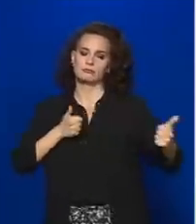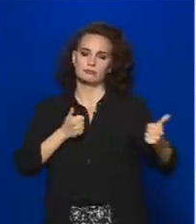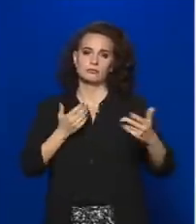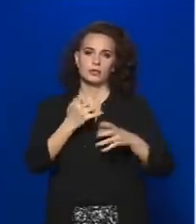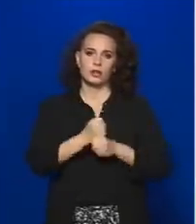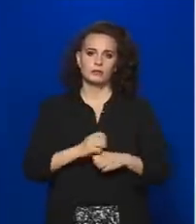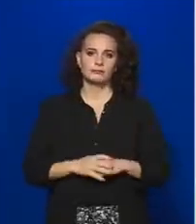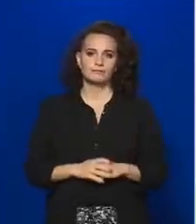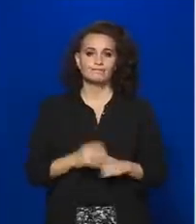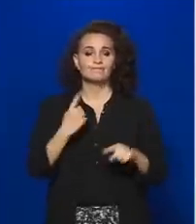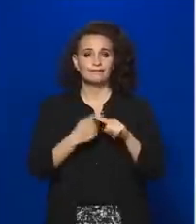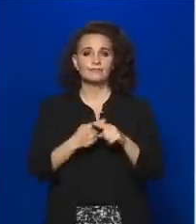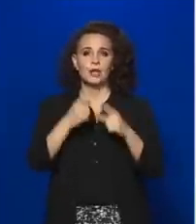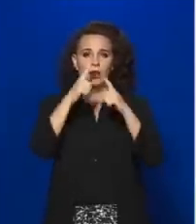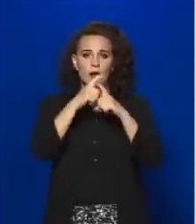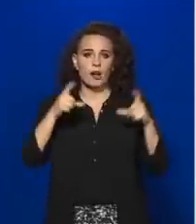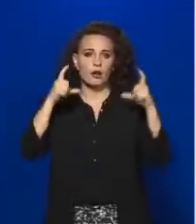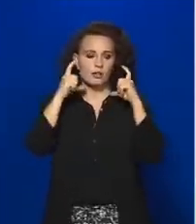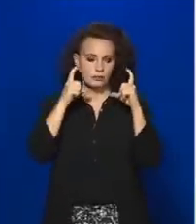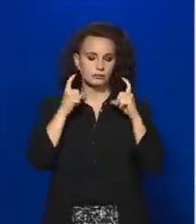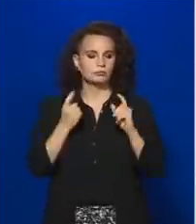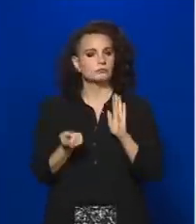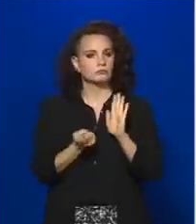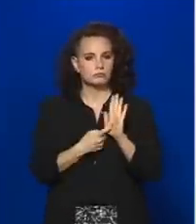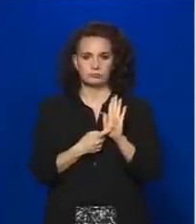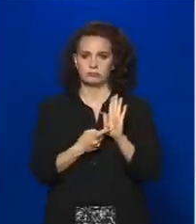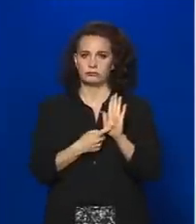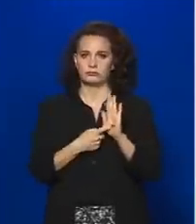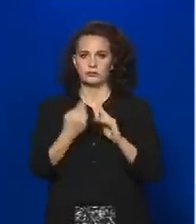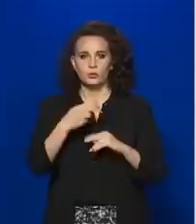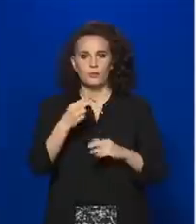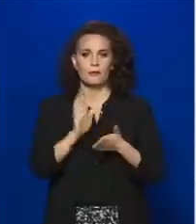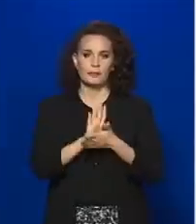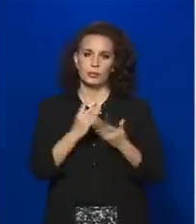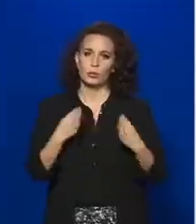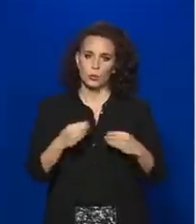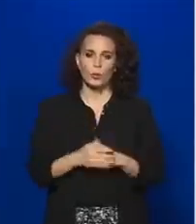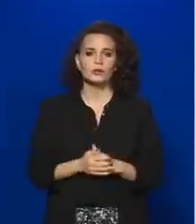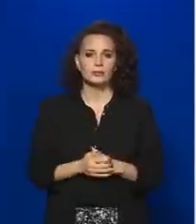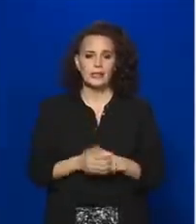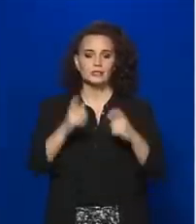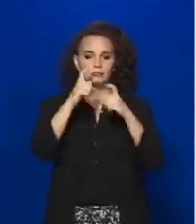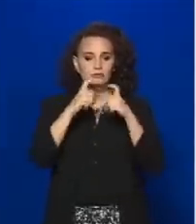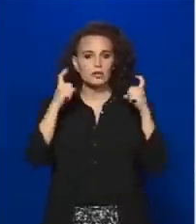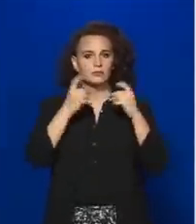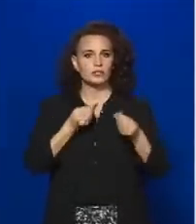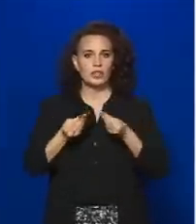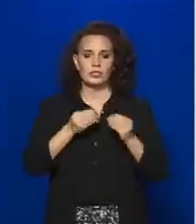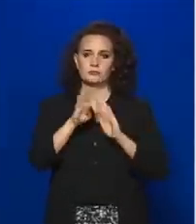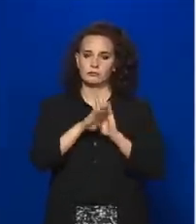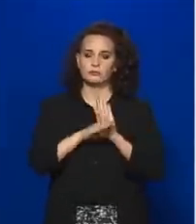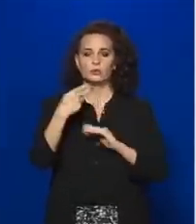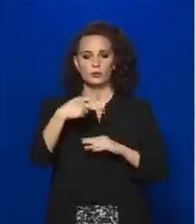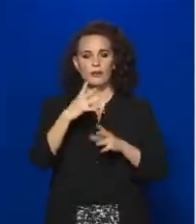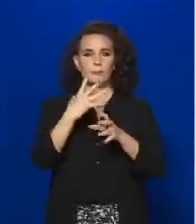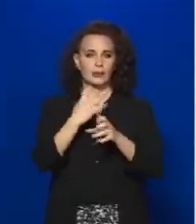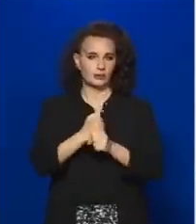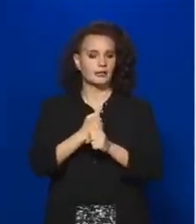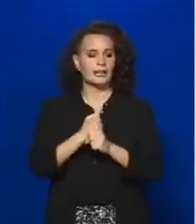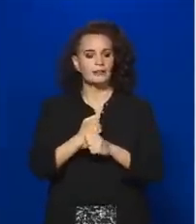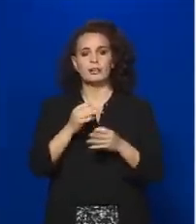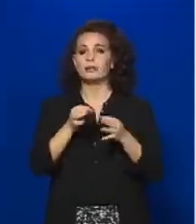eltakarása is továbbra is indokolt, tehát a maszkviselés szabálynak a további betartására is nyilvános helyeken